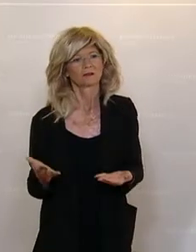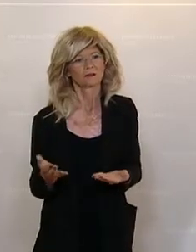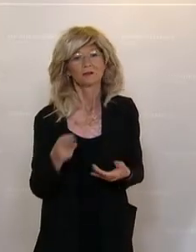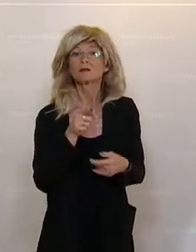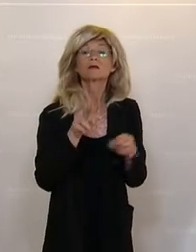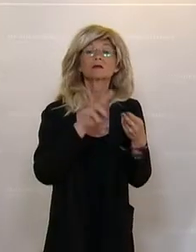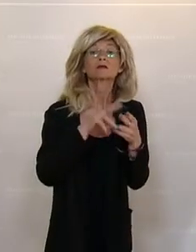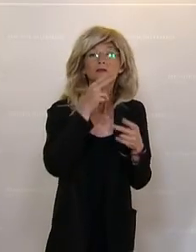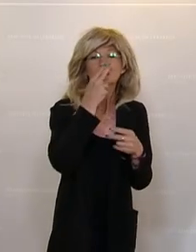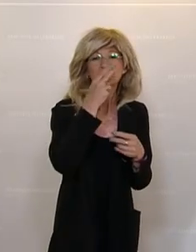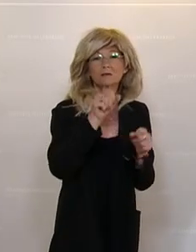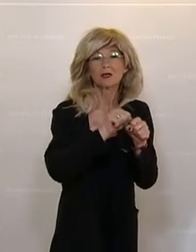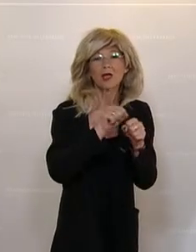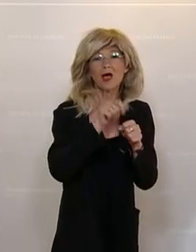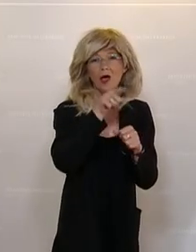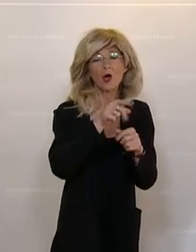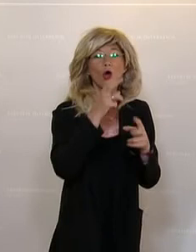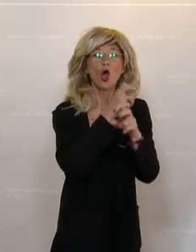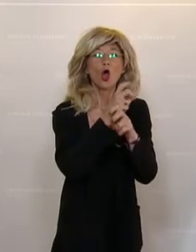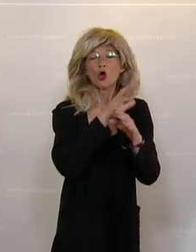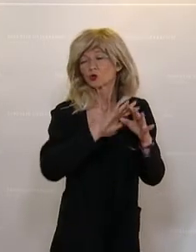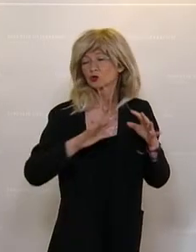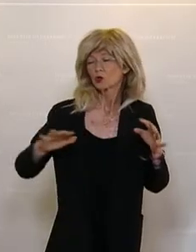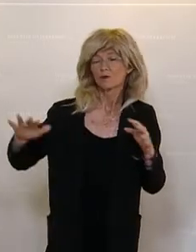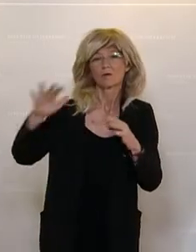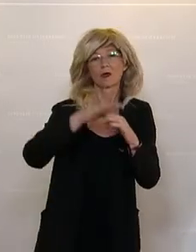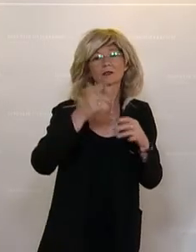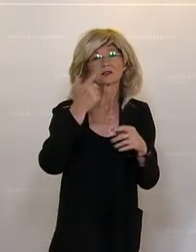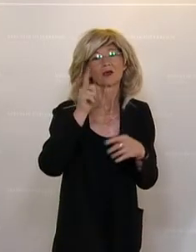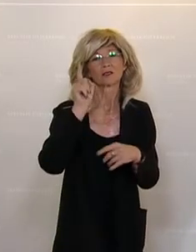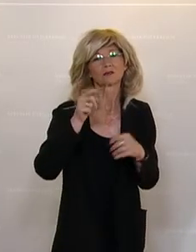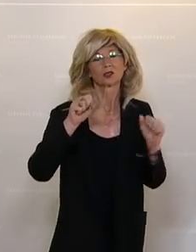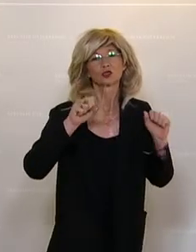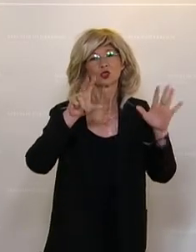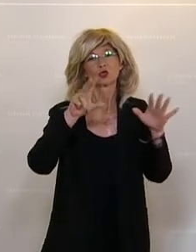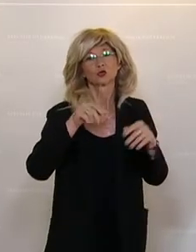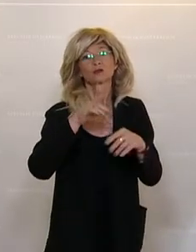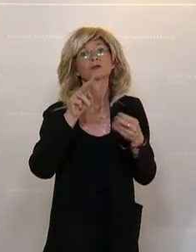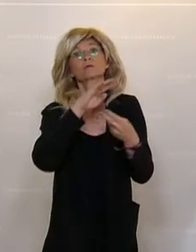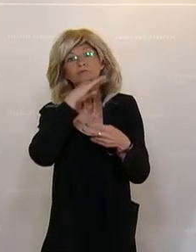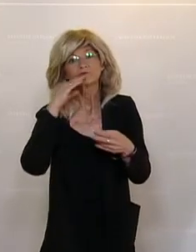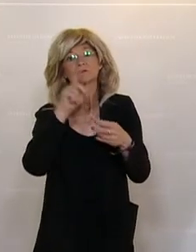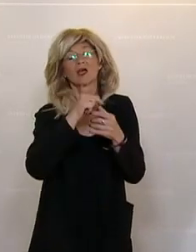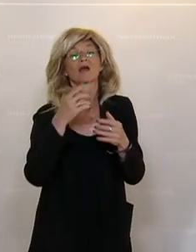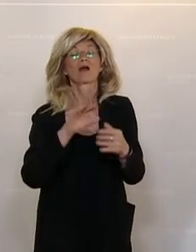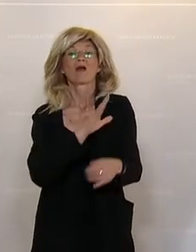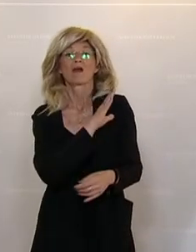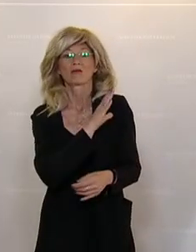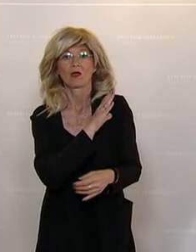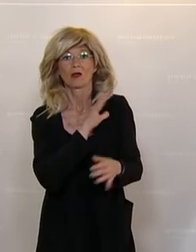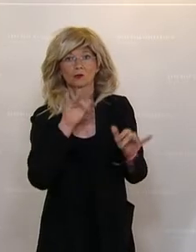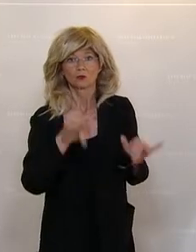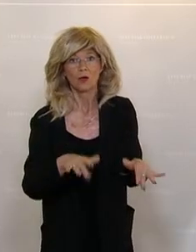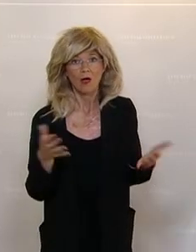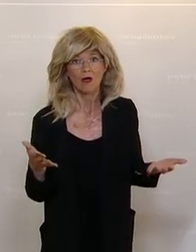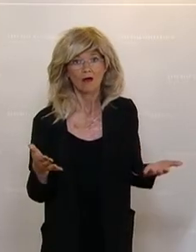Statistik der österreichweiten Interventionsstellen für 2019 hinsichtlich der Opfer und Gefährdern. 83 Prozent der